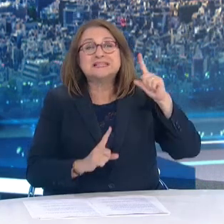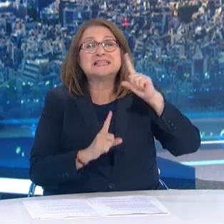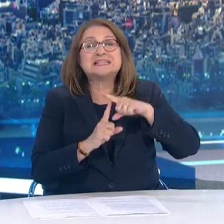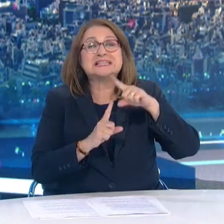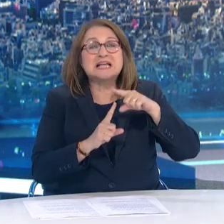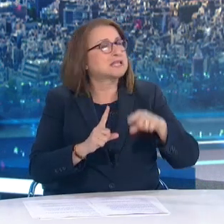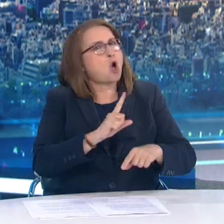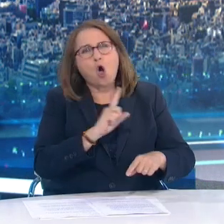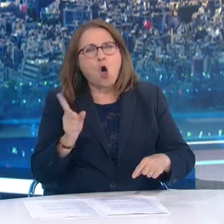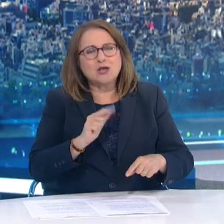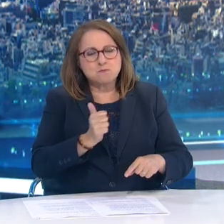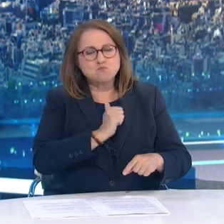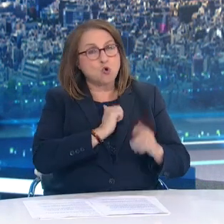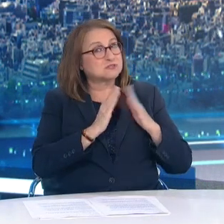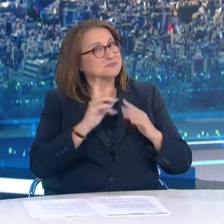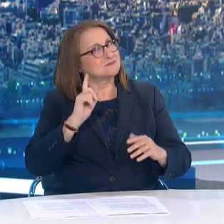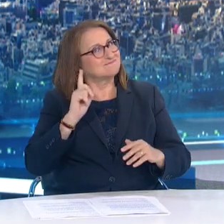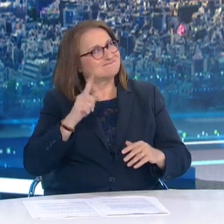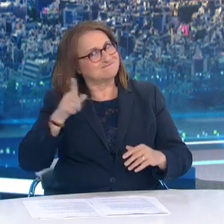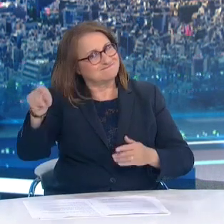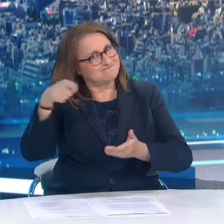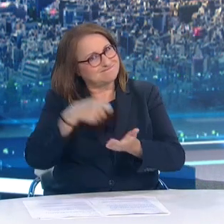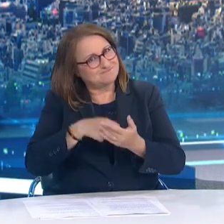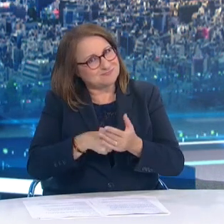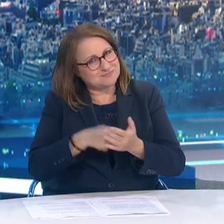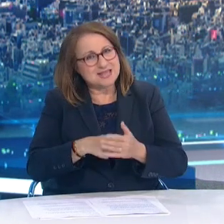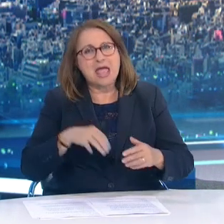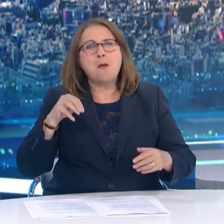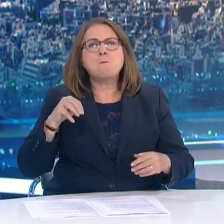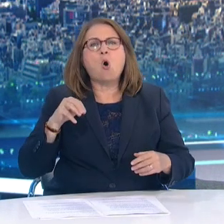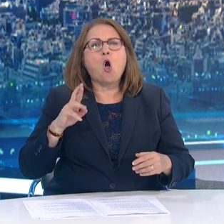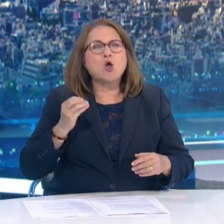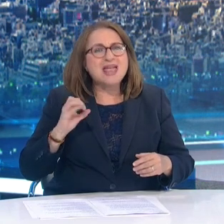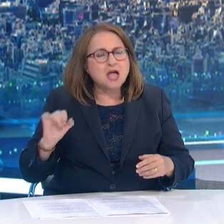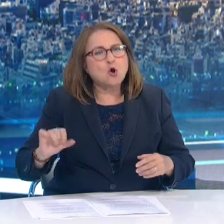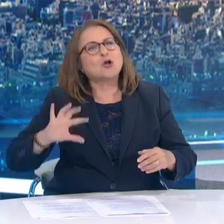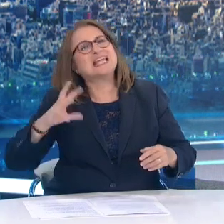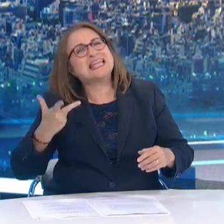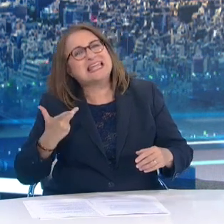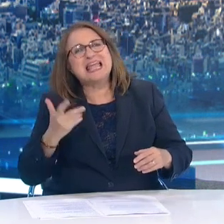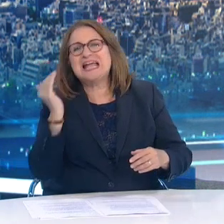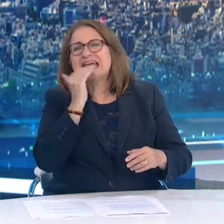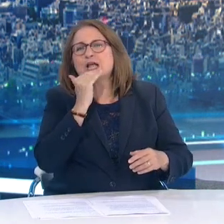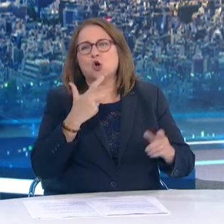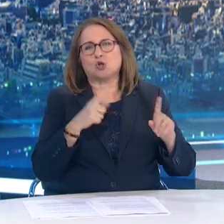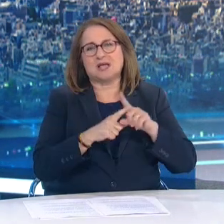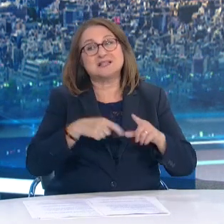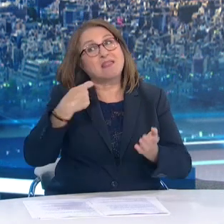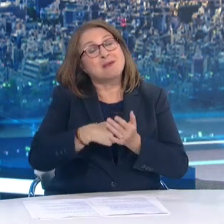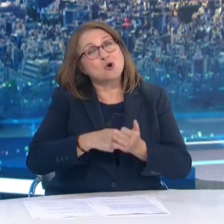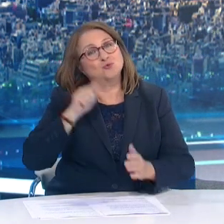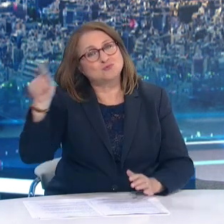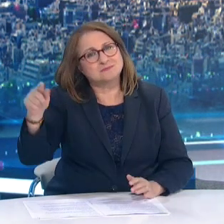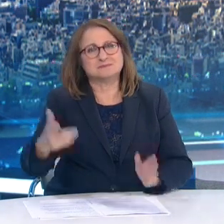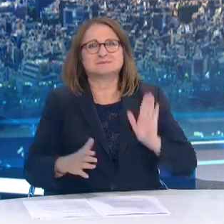Ένα άλλο ερώτημα που μας τίθεται Σε χώρους αμυγός εμβολιασμένων θα μπορούν να μπαίνουν ανεμβολίαστοι ανήλικοι Στους